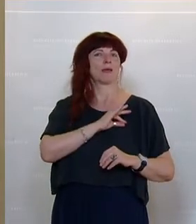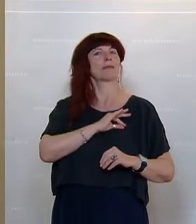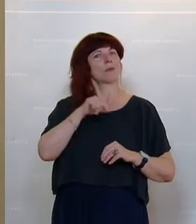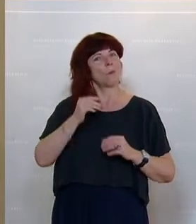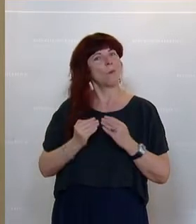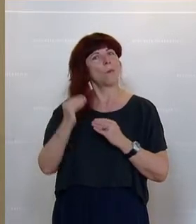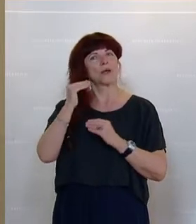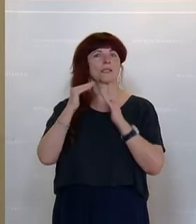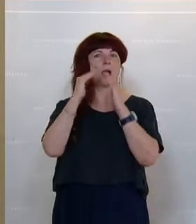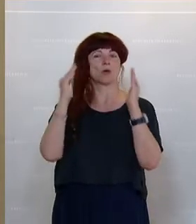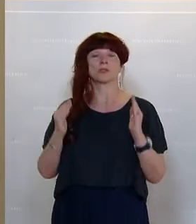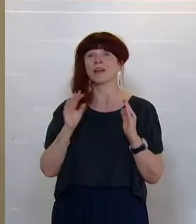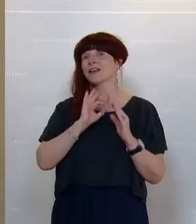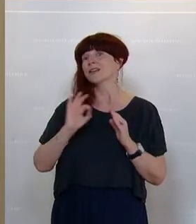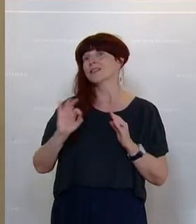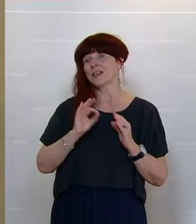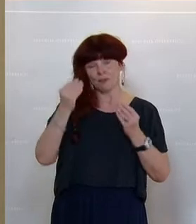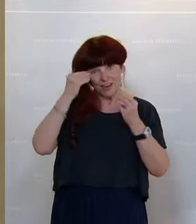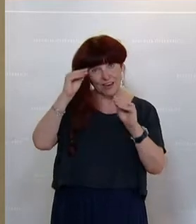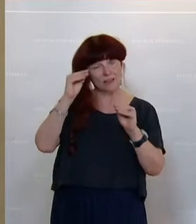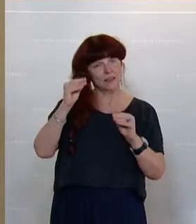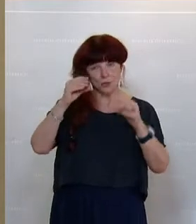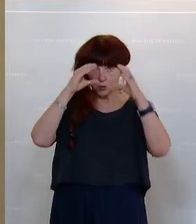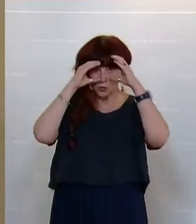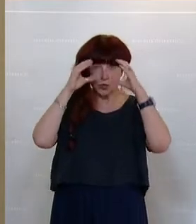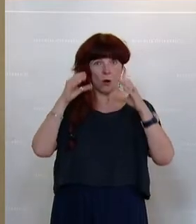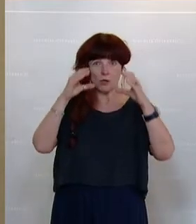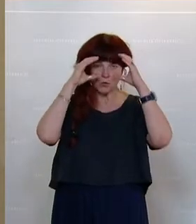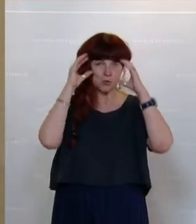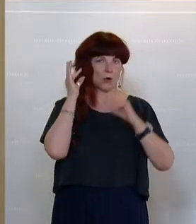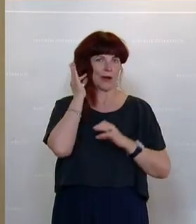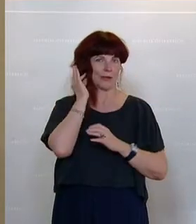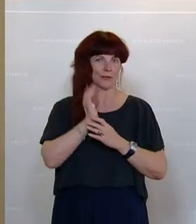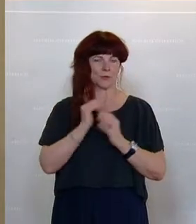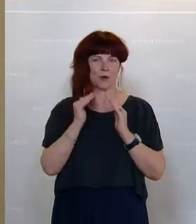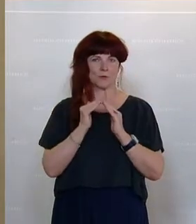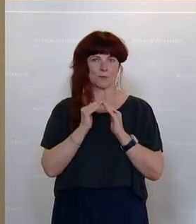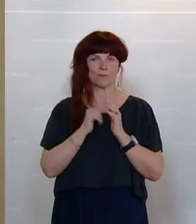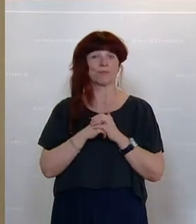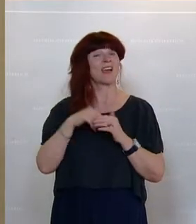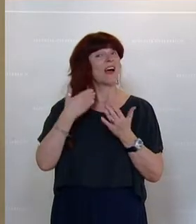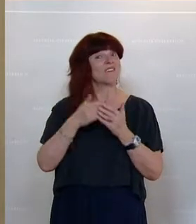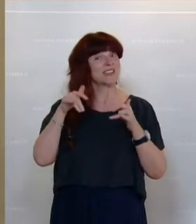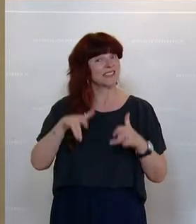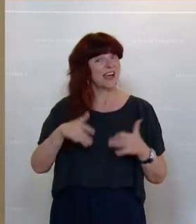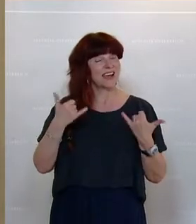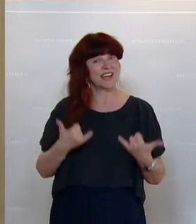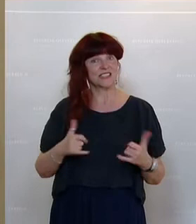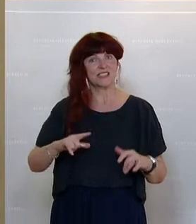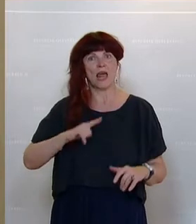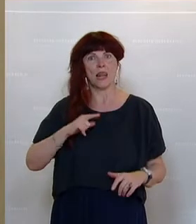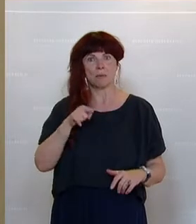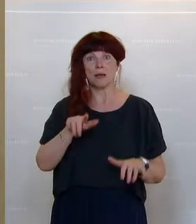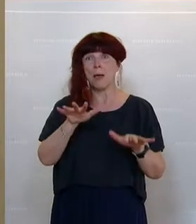Zuseherinnen und Zuseher zu Hause, das, was wir hier gerade erleben, ist alles andere als eine Sternstunde des